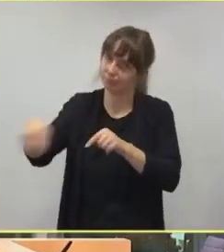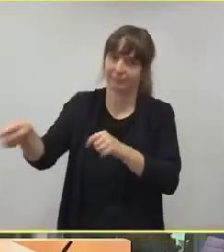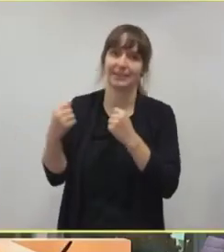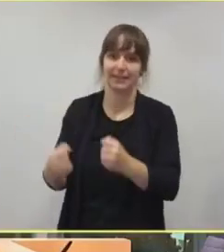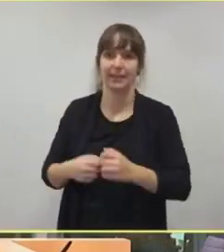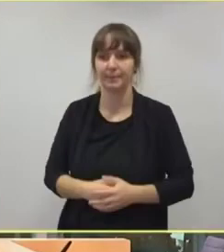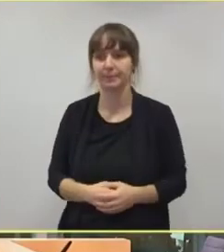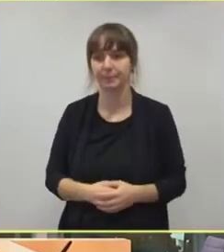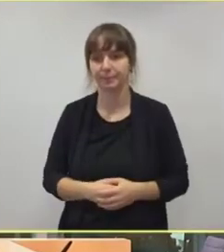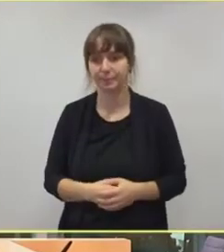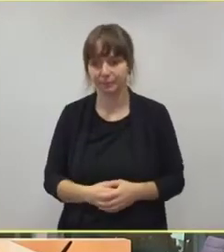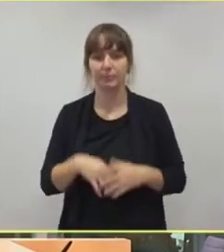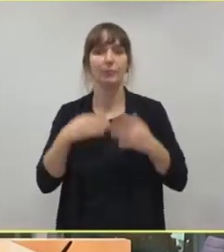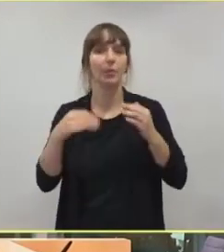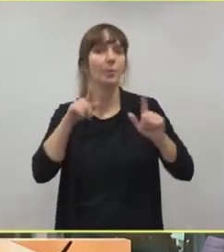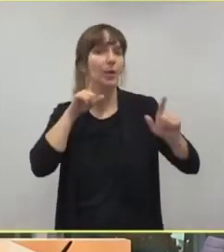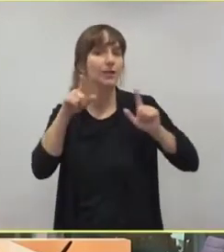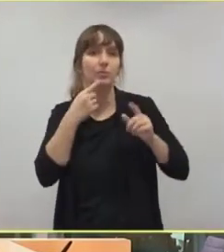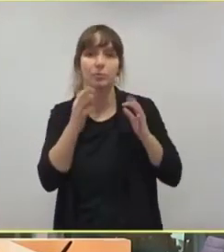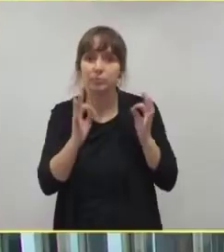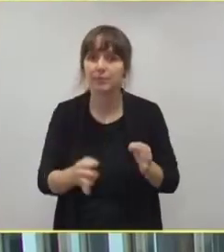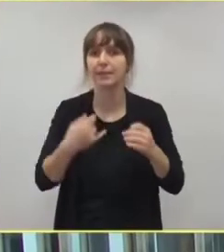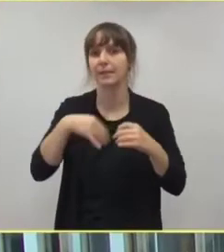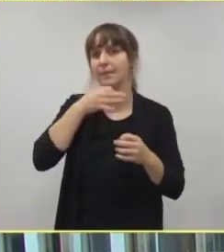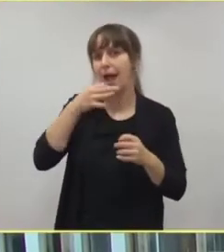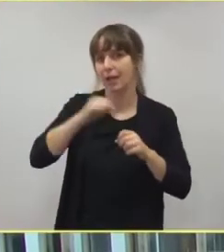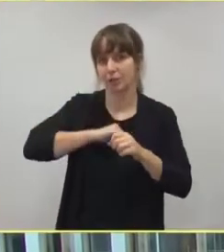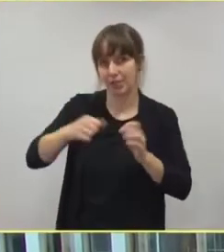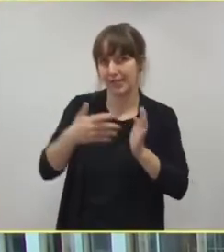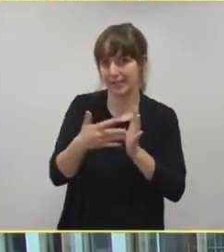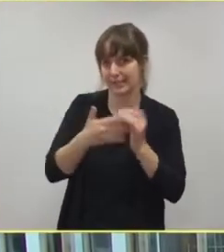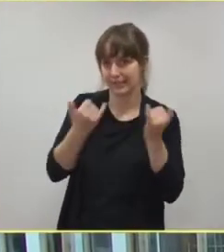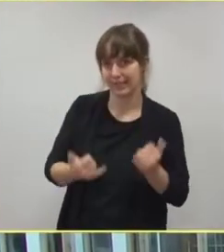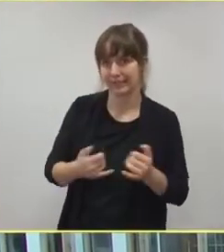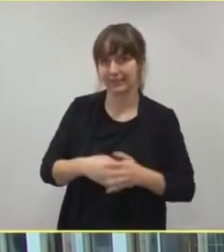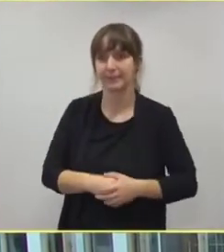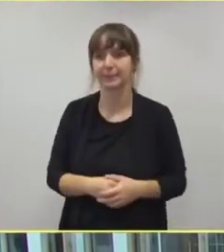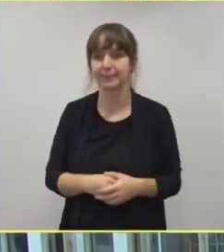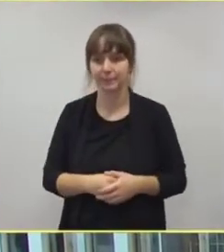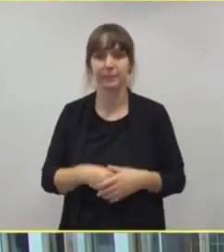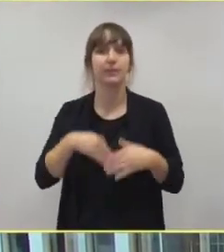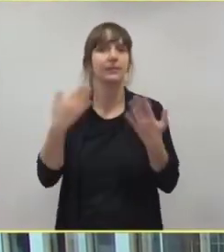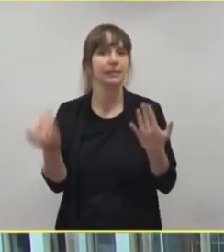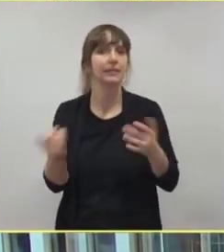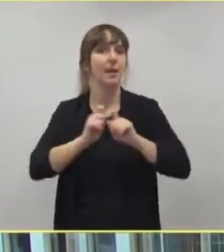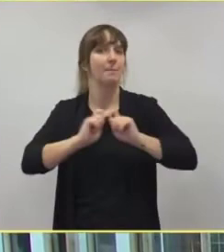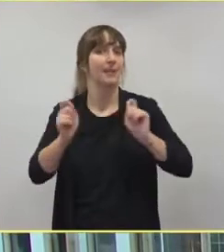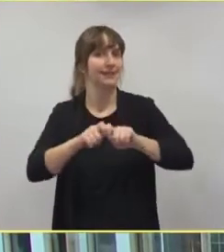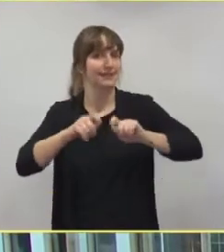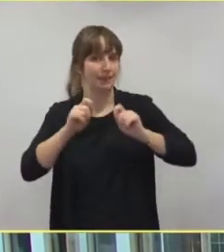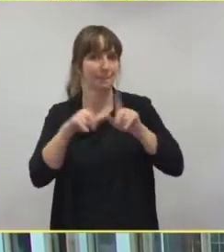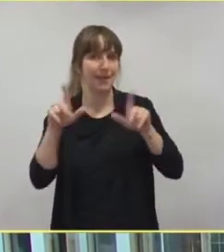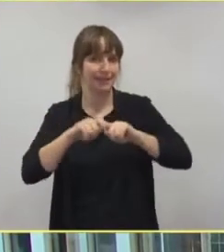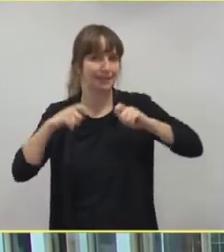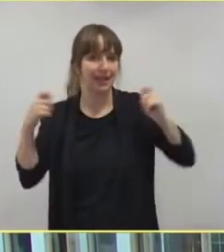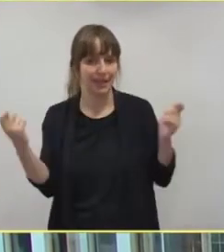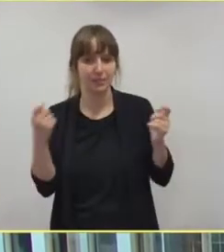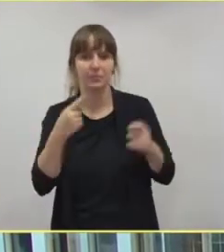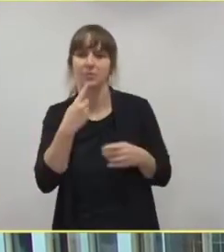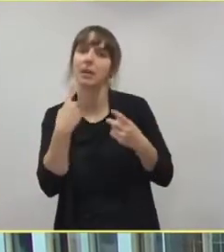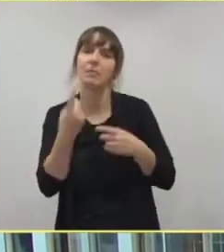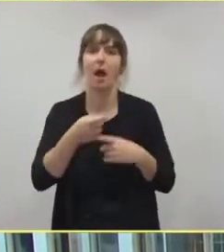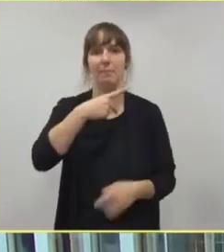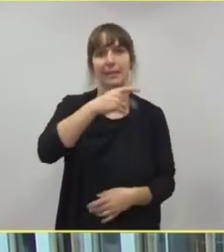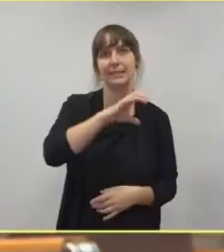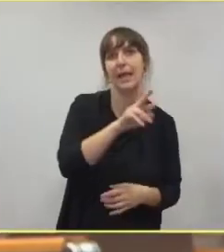haben eine Frage zum Schnelltest, ja, das machen wir da nochmal. Peter, ich will von der Bild noch mal. Wir hören immer Schnelltest, PCR-Test, alles